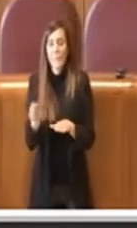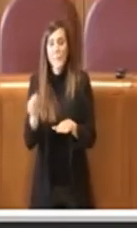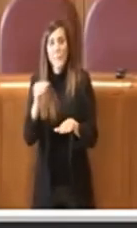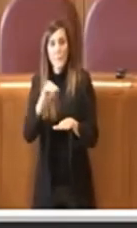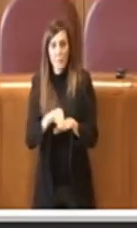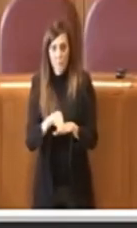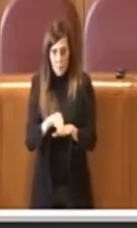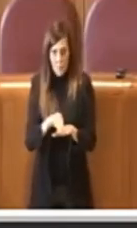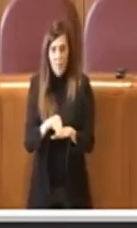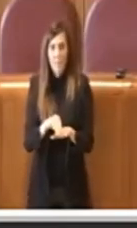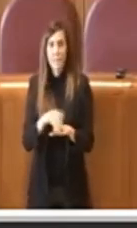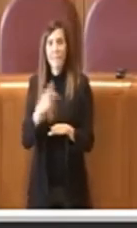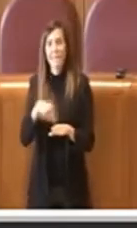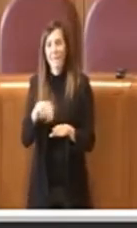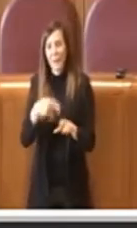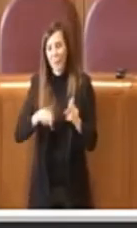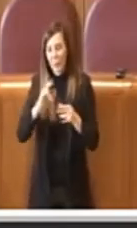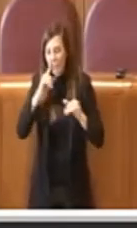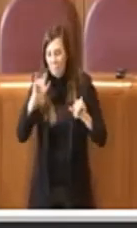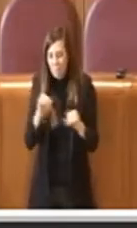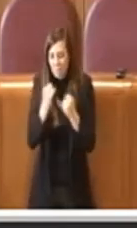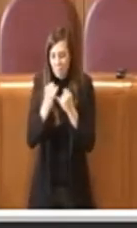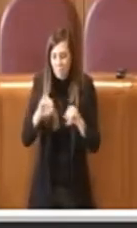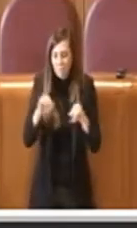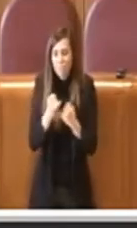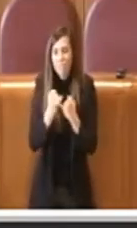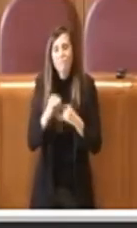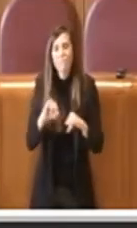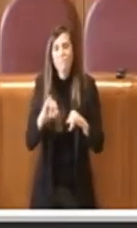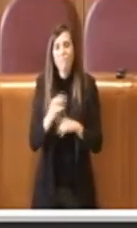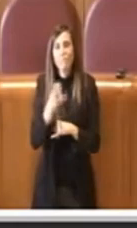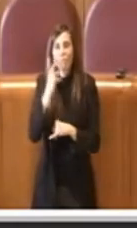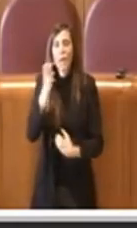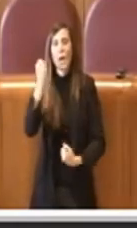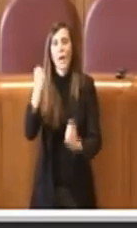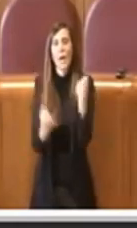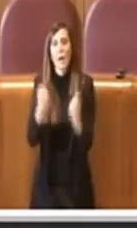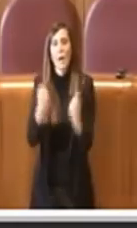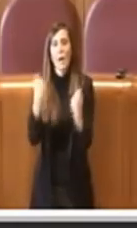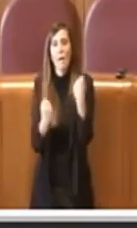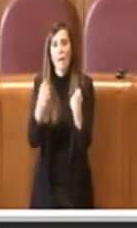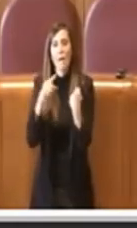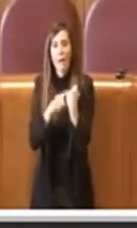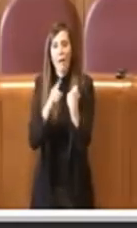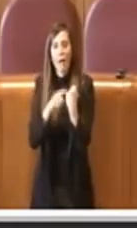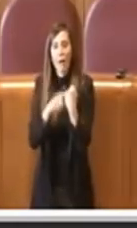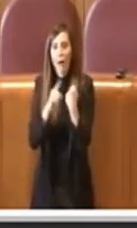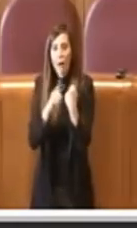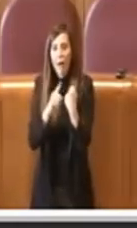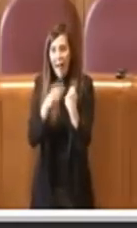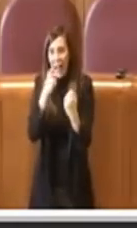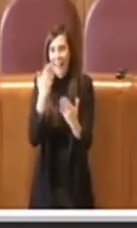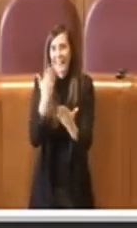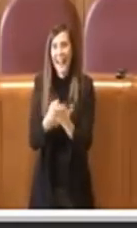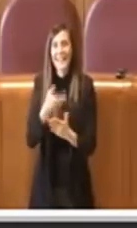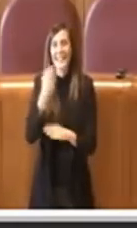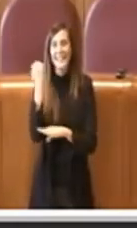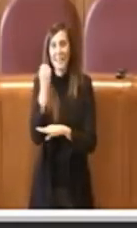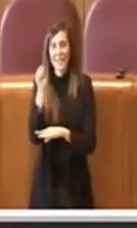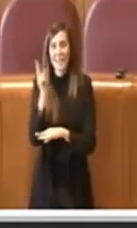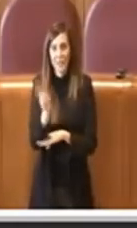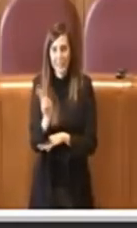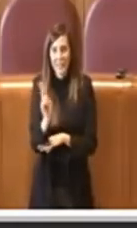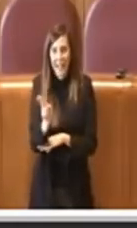ulteriori specifiche che riguardano le autovetture adibite al servizio taxi, quindi per esempio la possibilità di